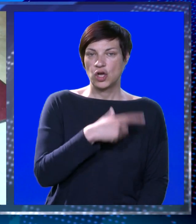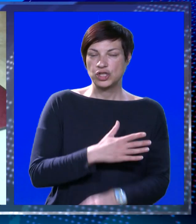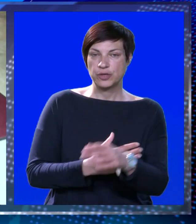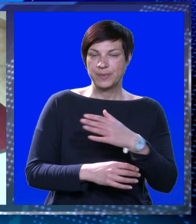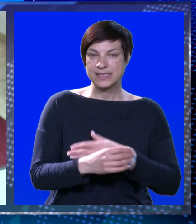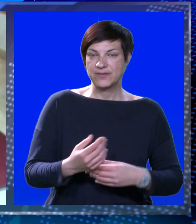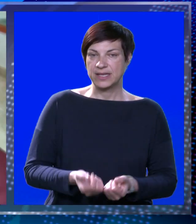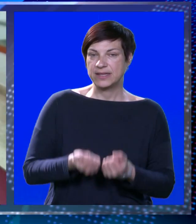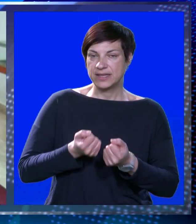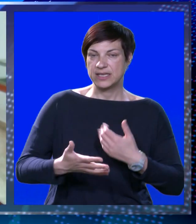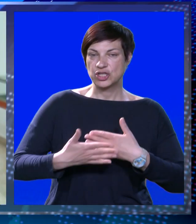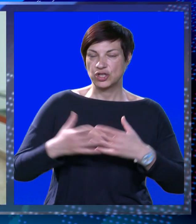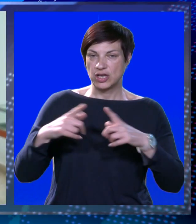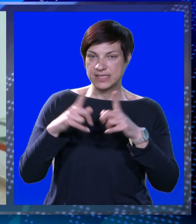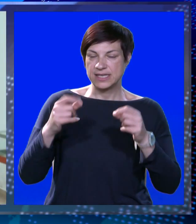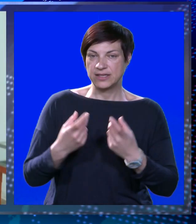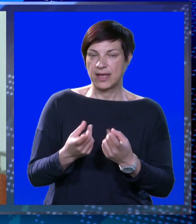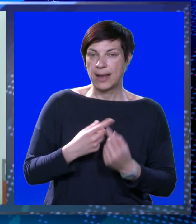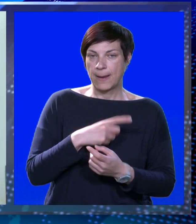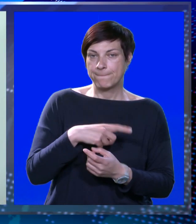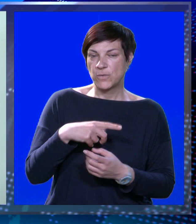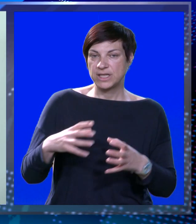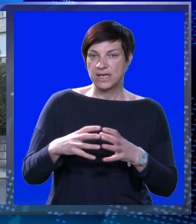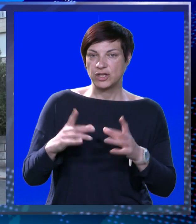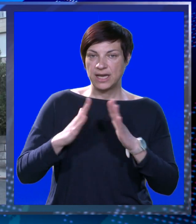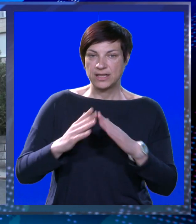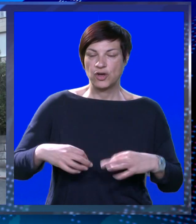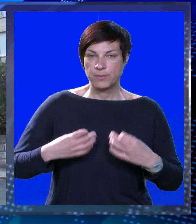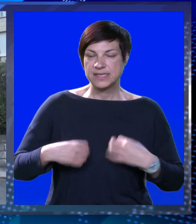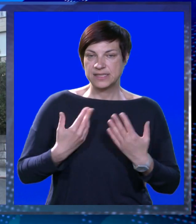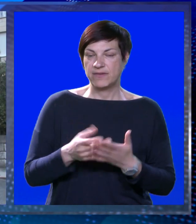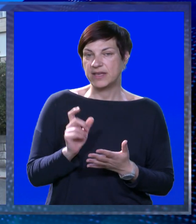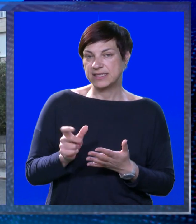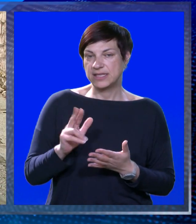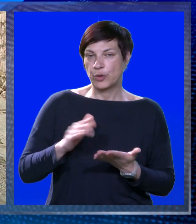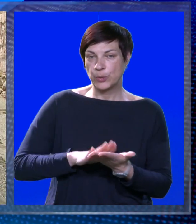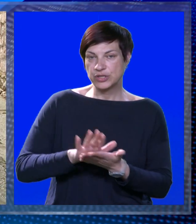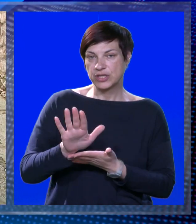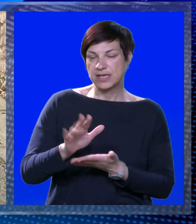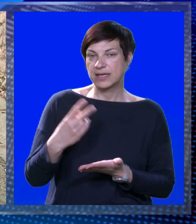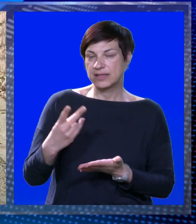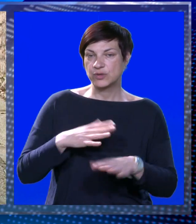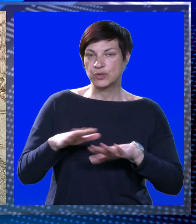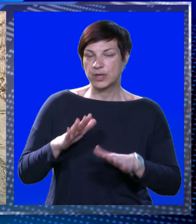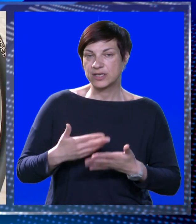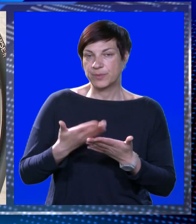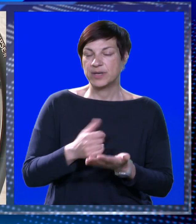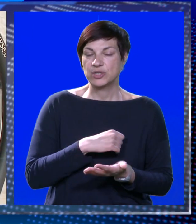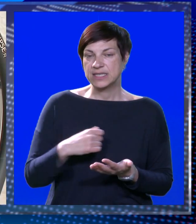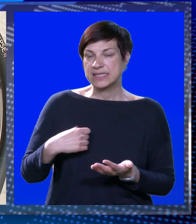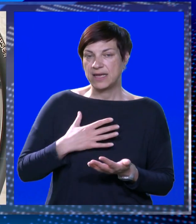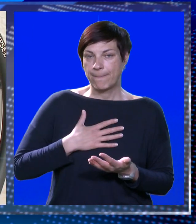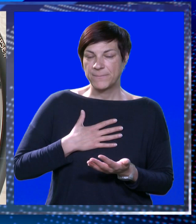Osobe s invaliditetom teško dolaze do institucija, ali i pojedinih oddjela doma zdravlja. Za dio postoji rampa, a za drugi su građani